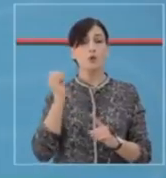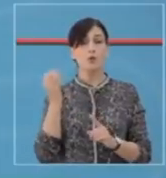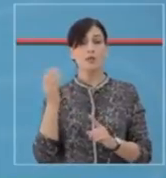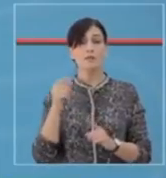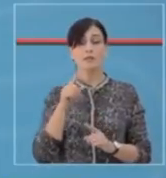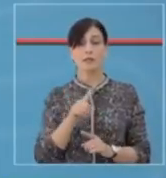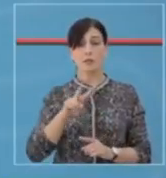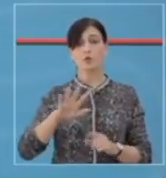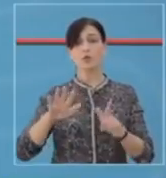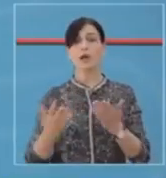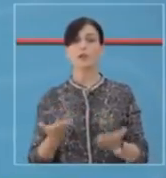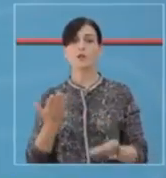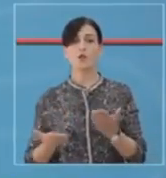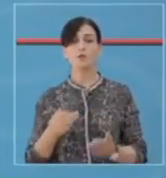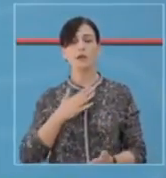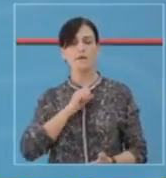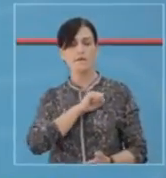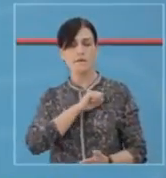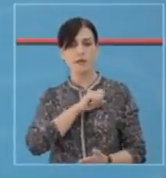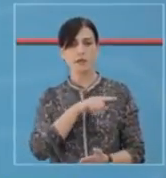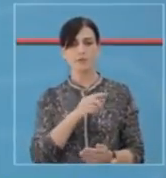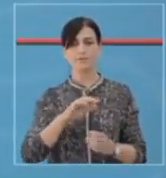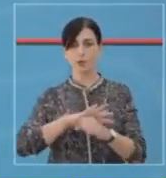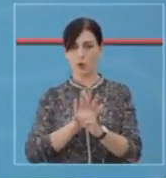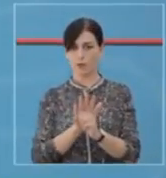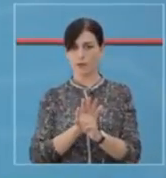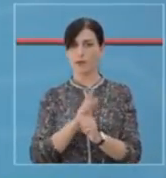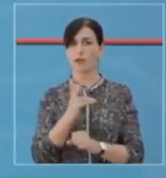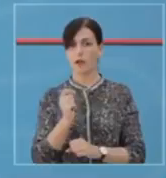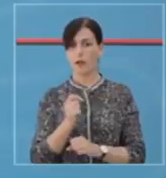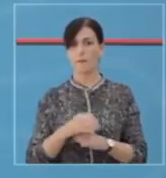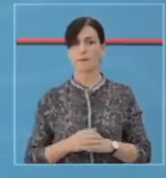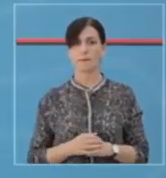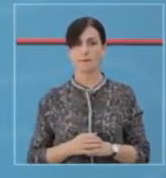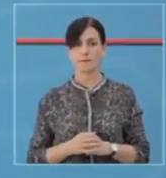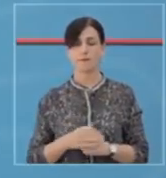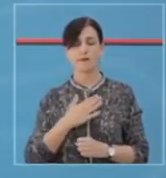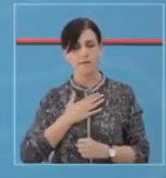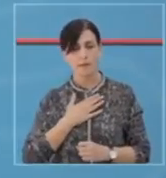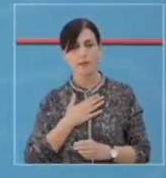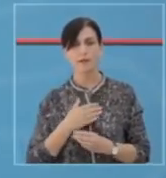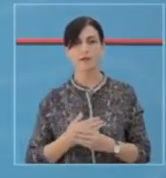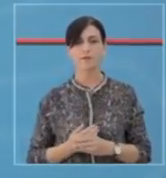127, nëse dyshoni se ju apo të aformituaj janë të prekur nga COVID-19. më diët.